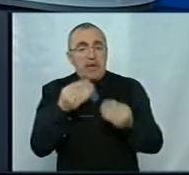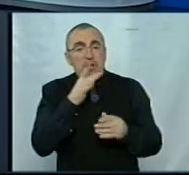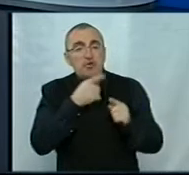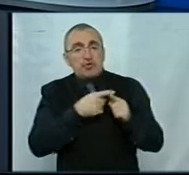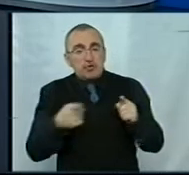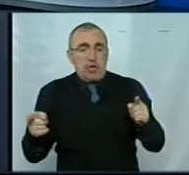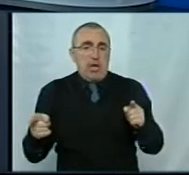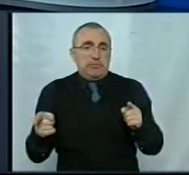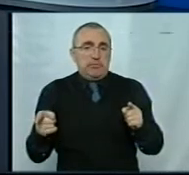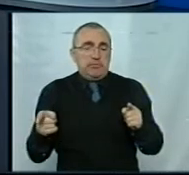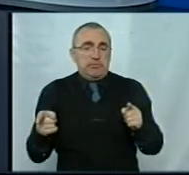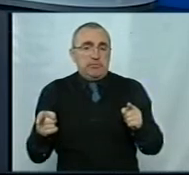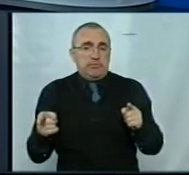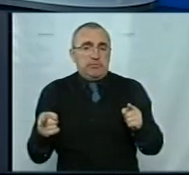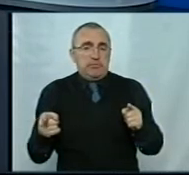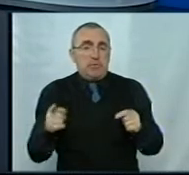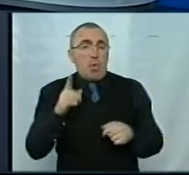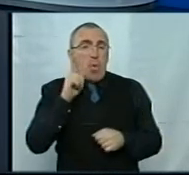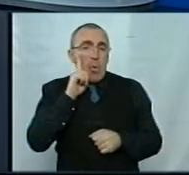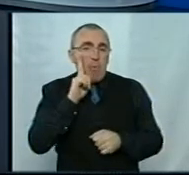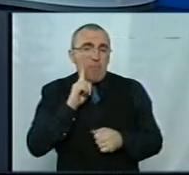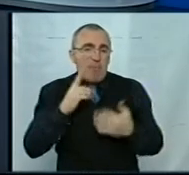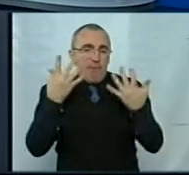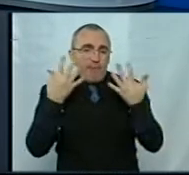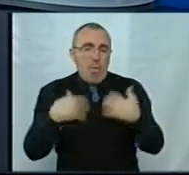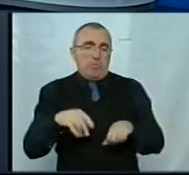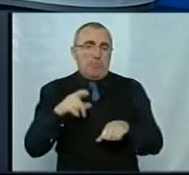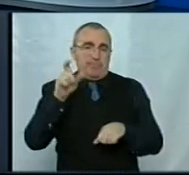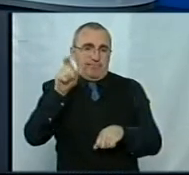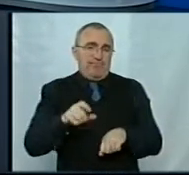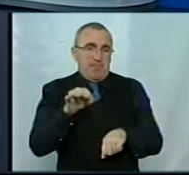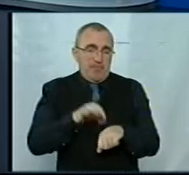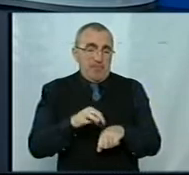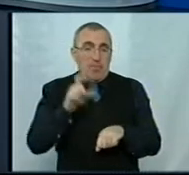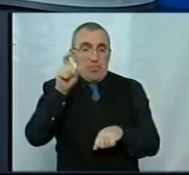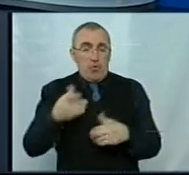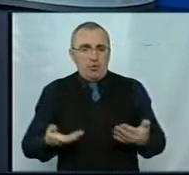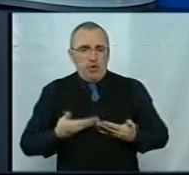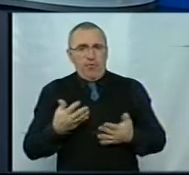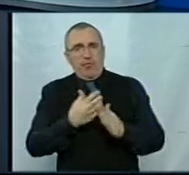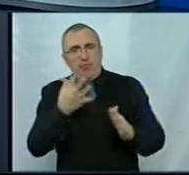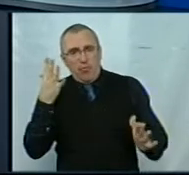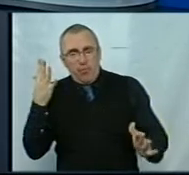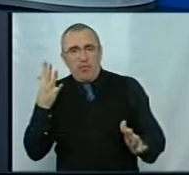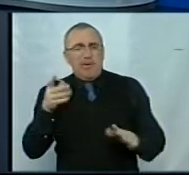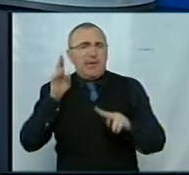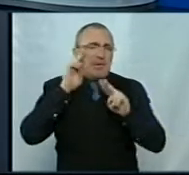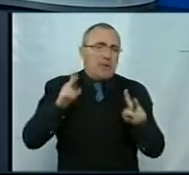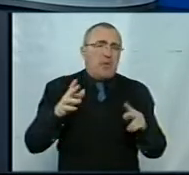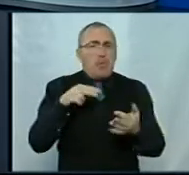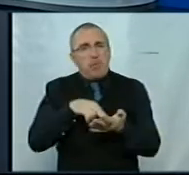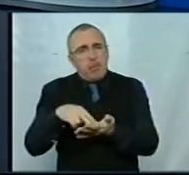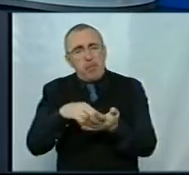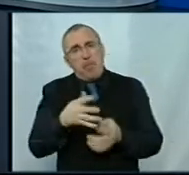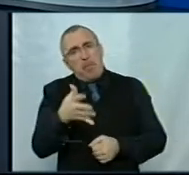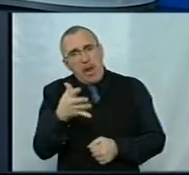це не буде через день. І ще одне – комфорт пацієнта. Тому що зараз, коли людина приходить в живу чергу і стоїть, вона не знає, чи вона простоїть